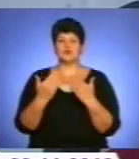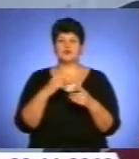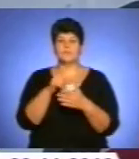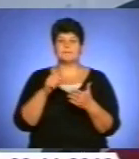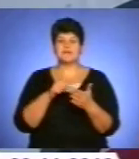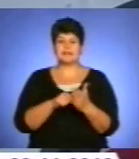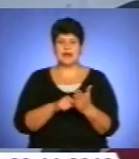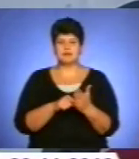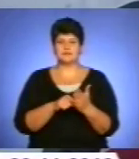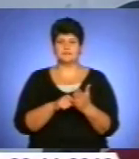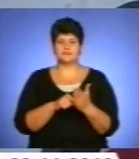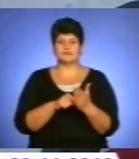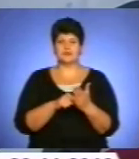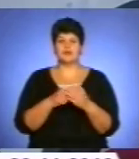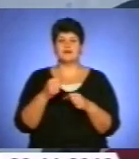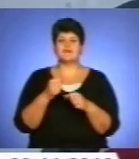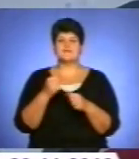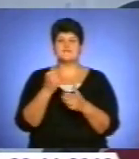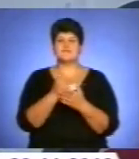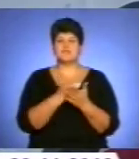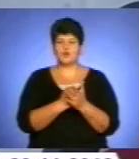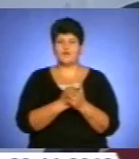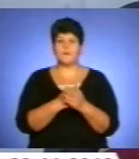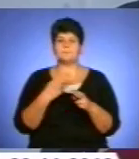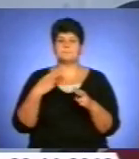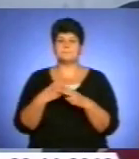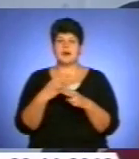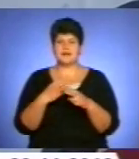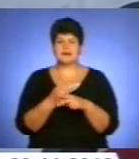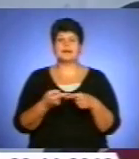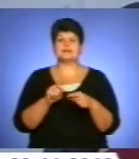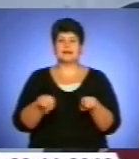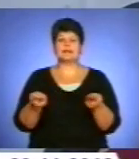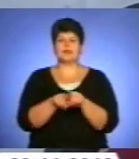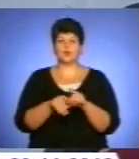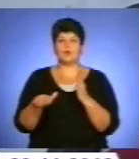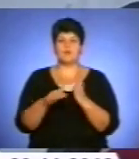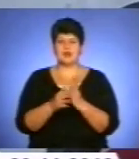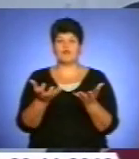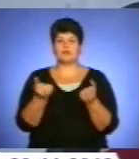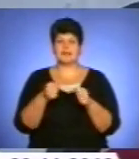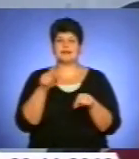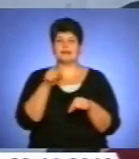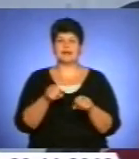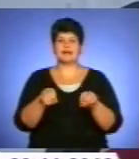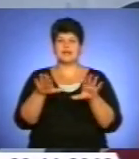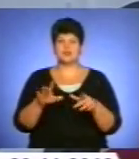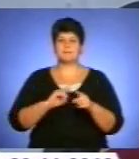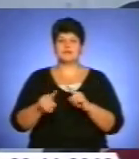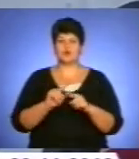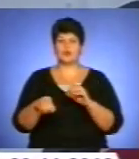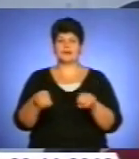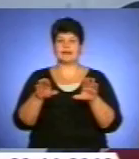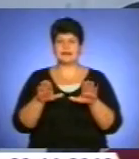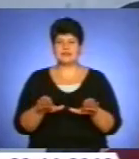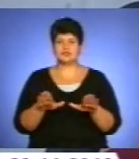візових бар'єрах, які існують. Це, до речі, нам також допомагає в прийнятті цих рішень, приспорених рішень,